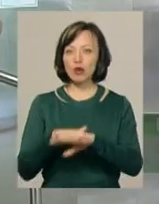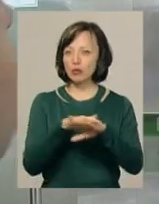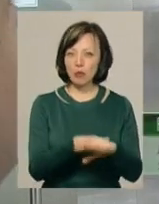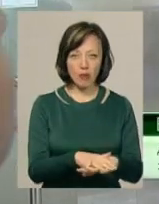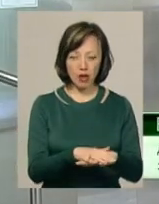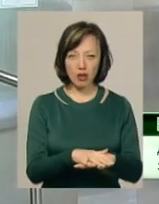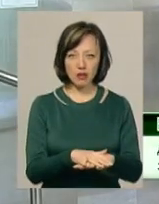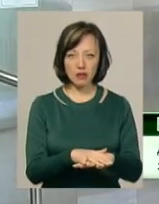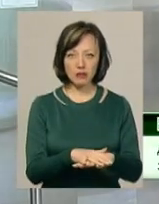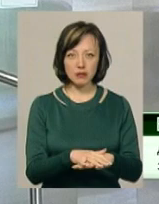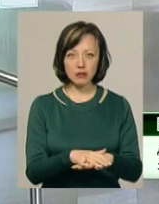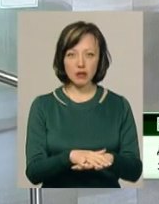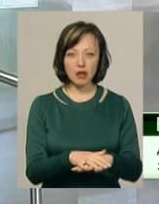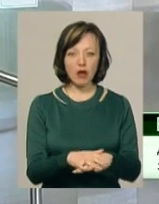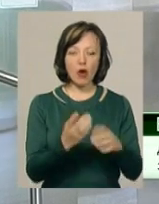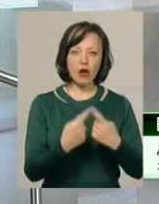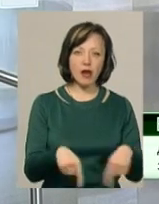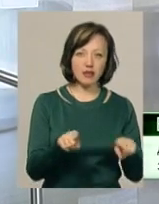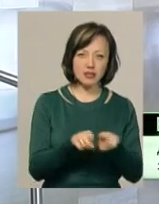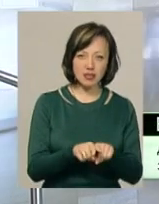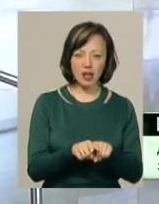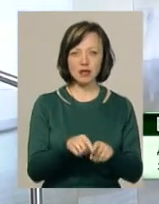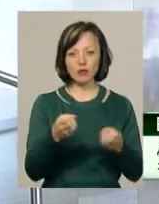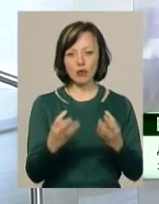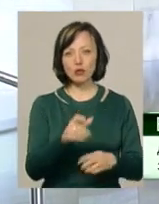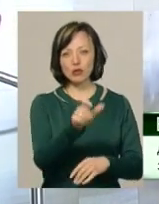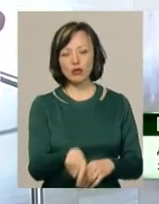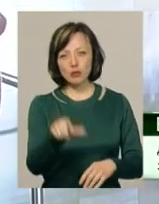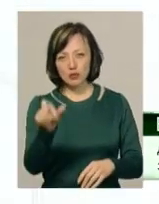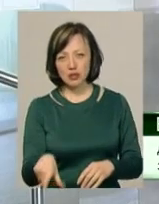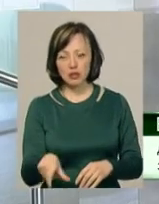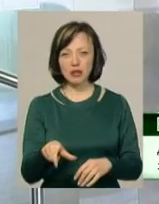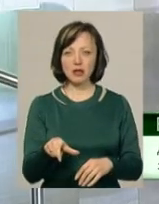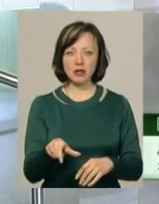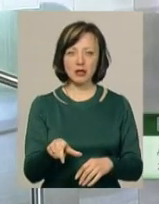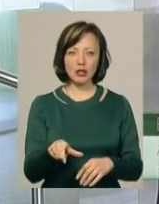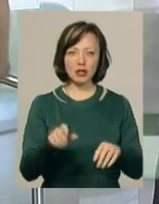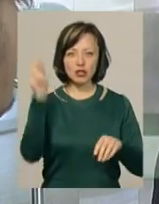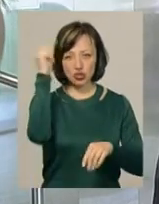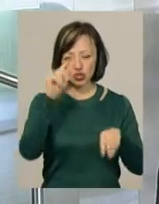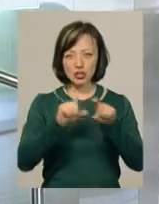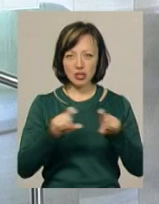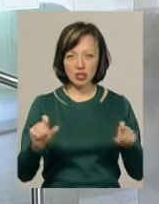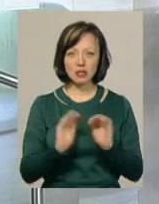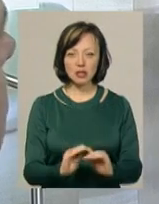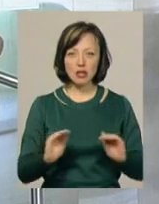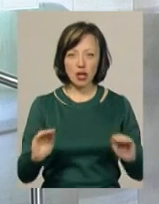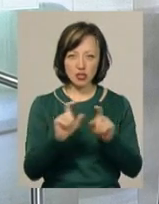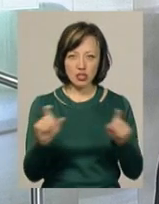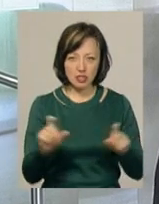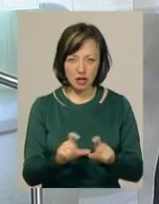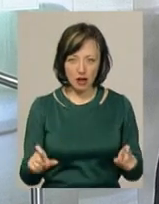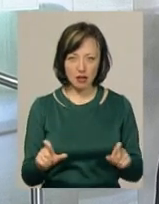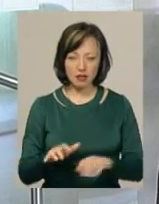від організації, від фізичних осіб, від юридичних осіб, зі шкіл. Кошти поступали з дитячих